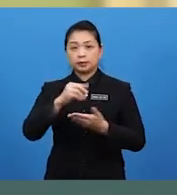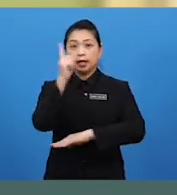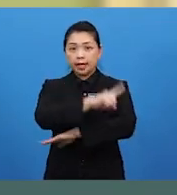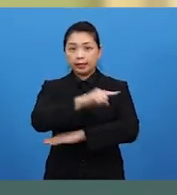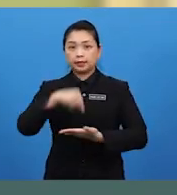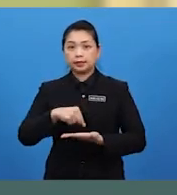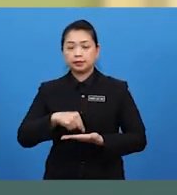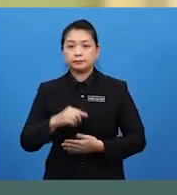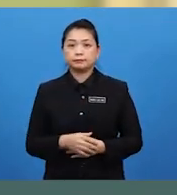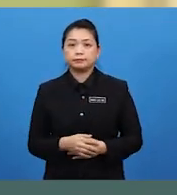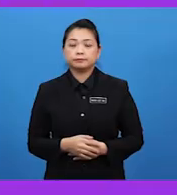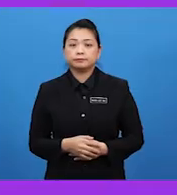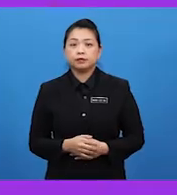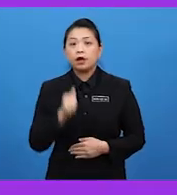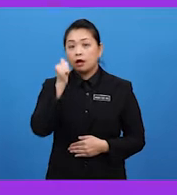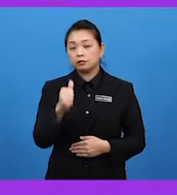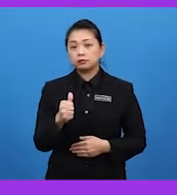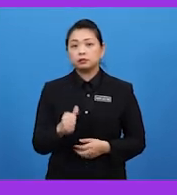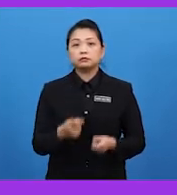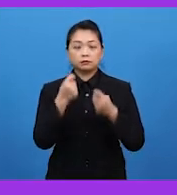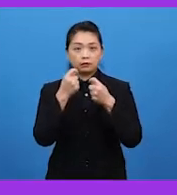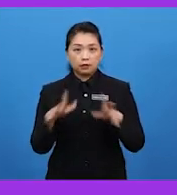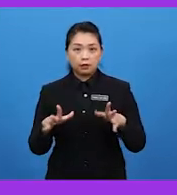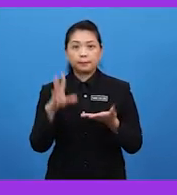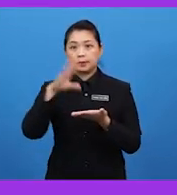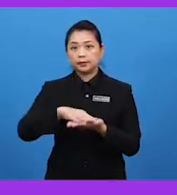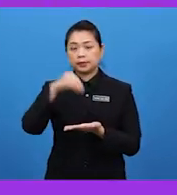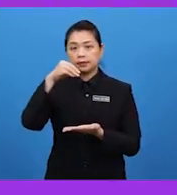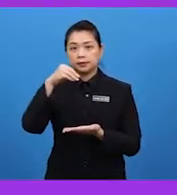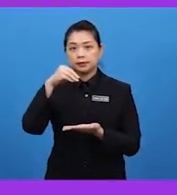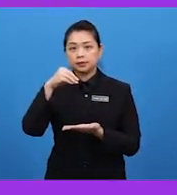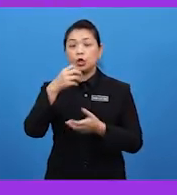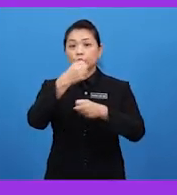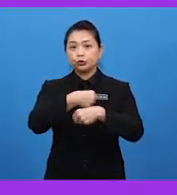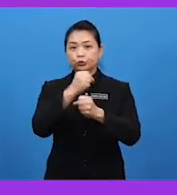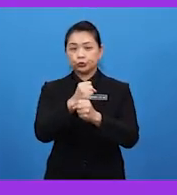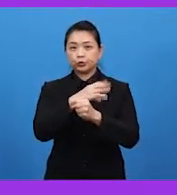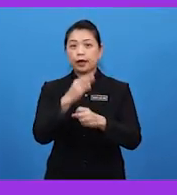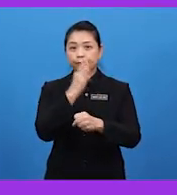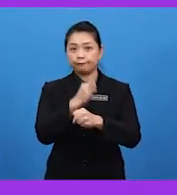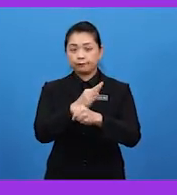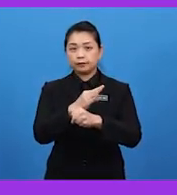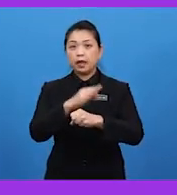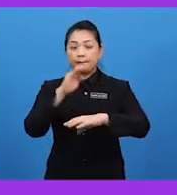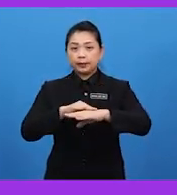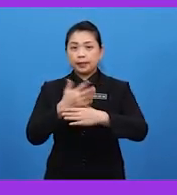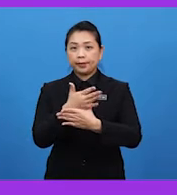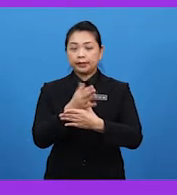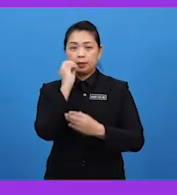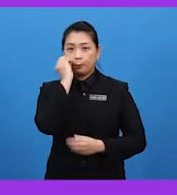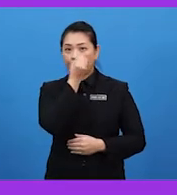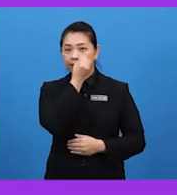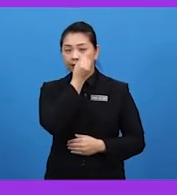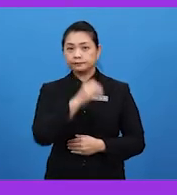pada hari ini Anda telah mempelajari Struktur dan fungsi pada bahagian